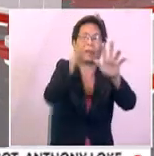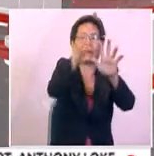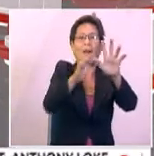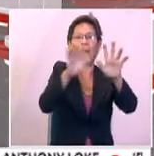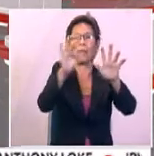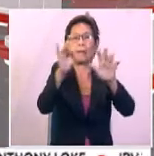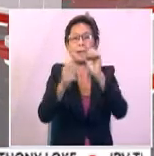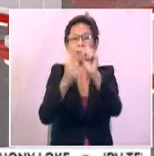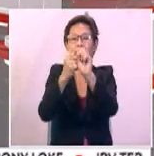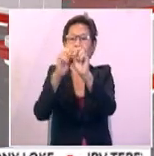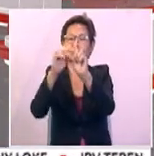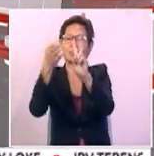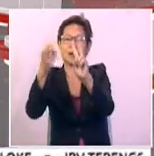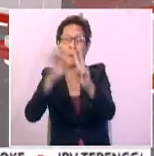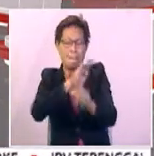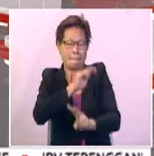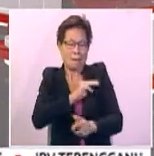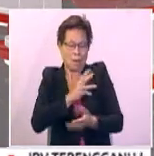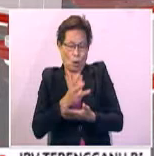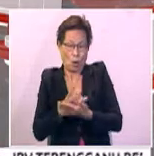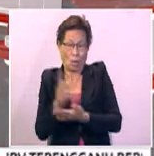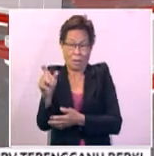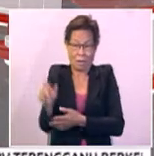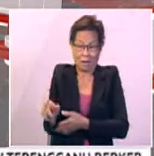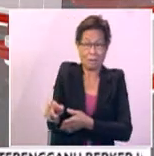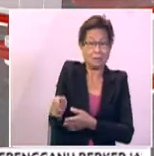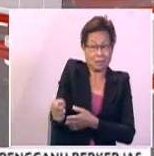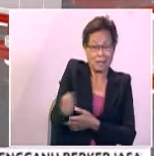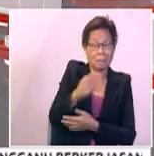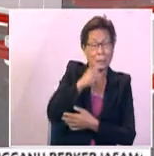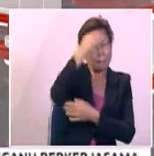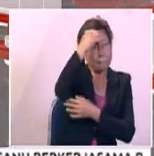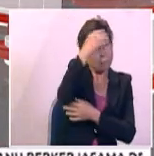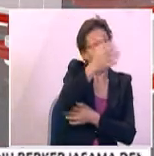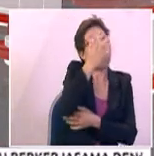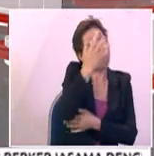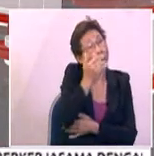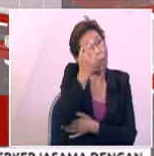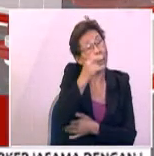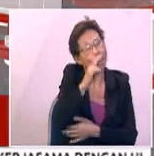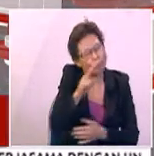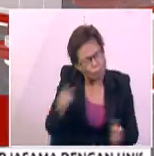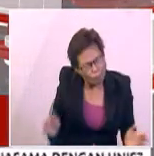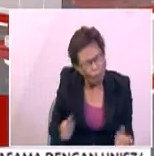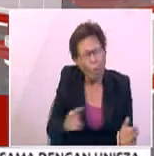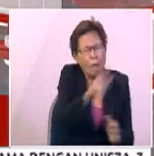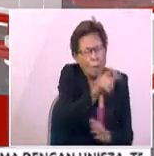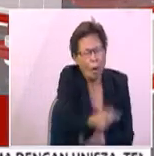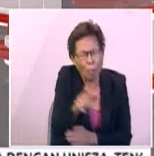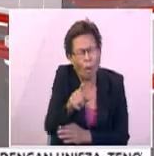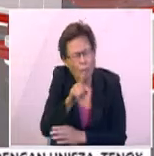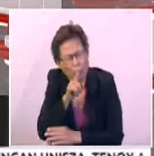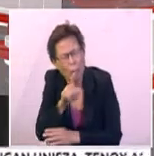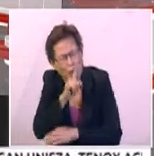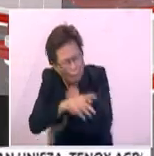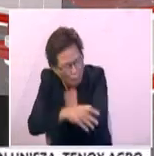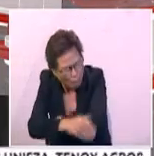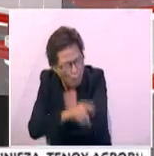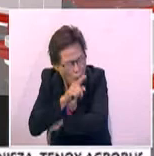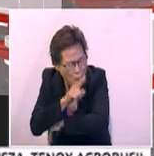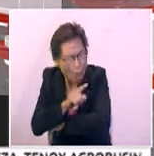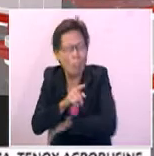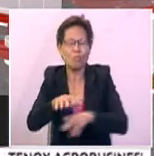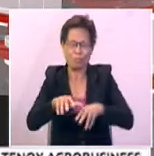2019. Kementerian Kewangan dalam satu kenyataan memaklumkan ia bagi memastikan mereka yang benar-benar layak menerima